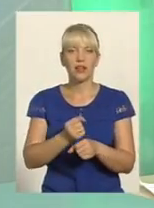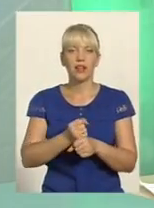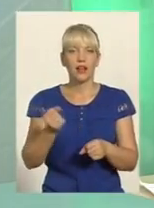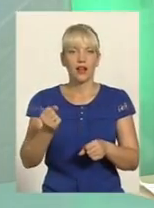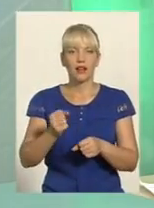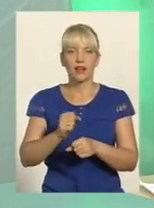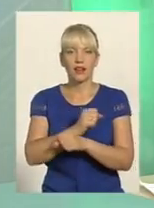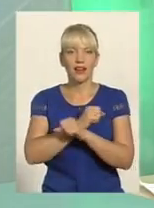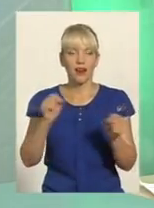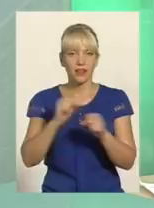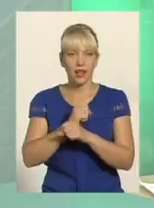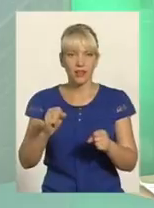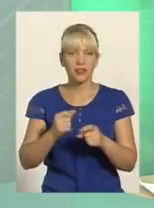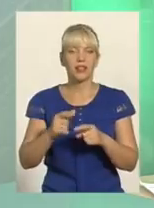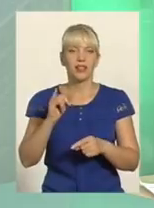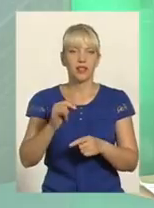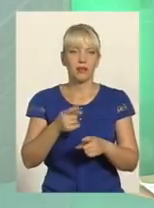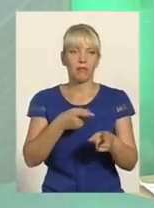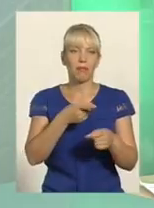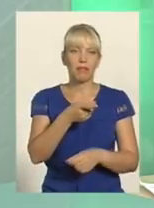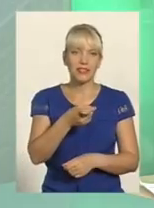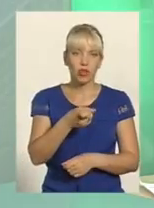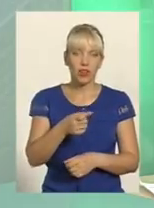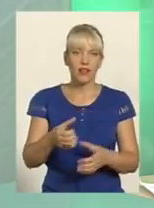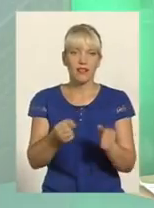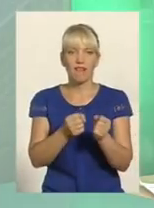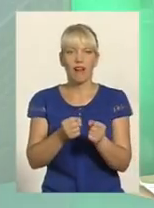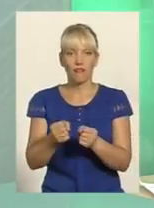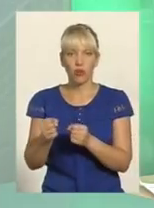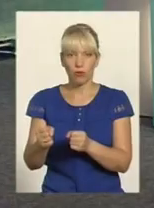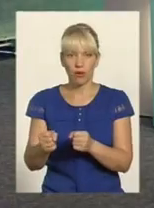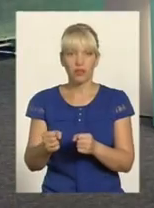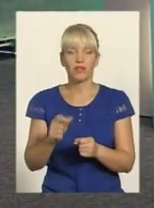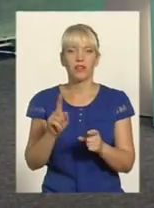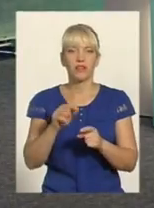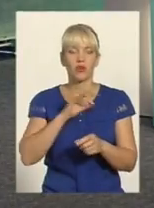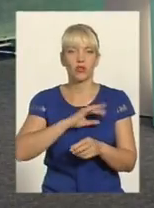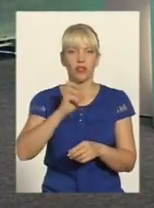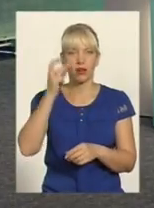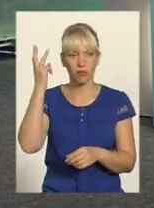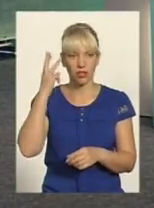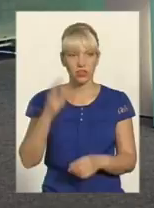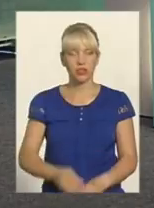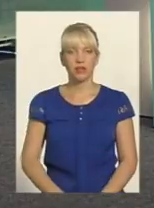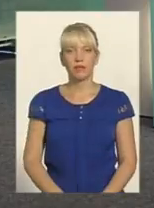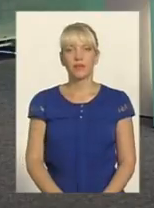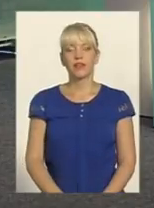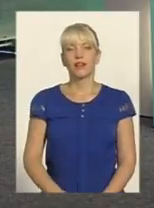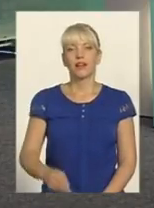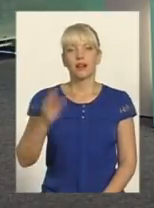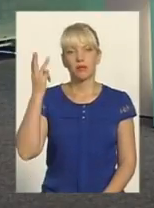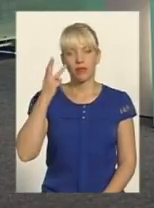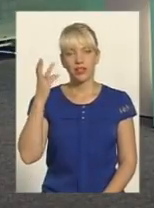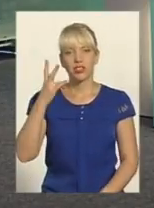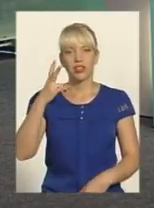Для того, щоб їх не використовував криміналітет на території Хмельниччини Власне, Хмельниччина знаходиться на перетині